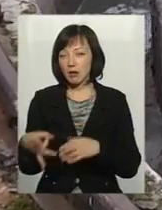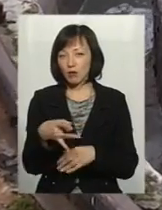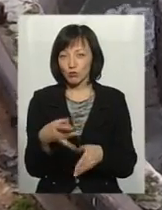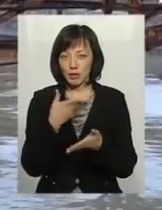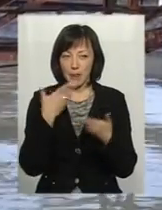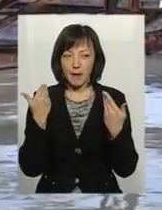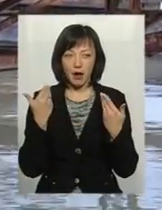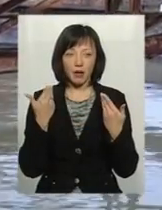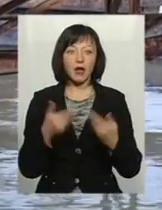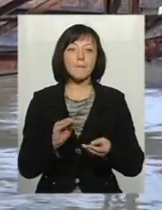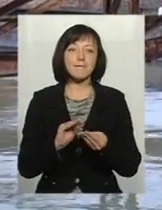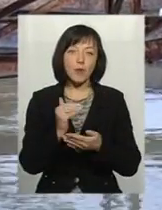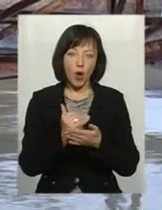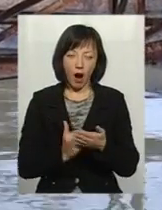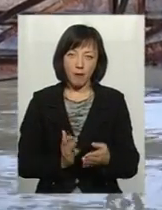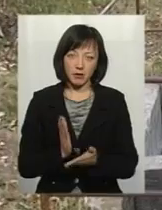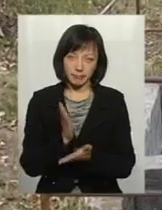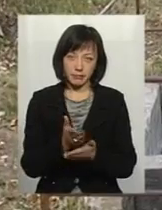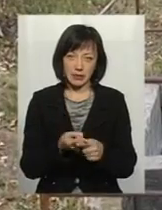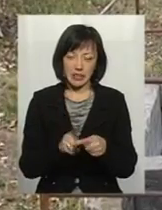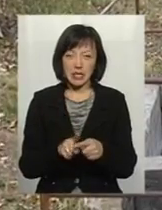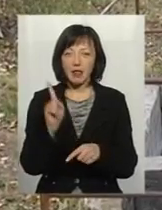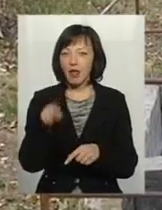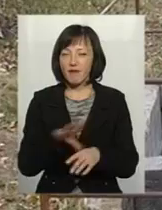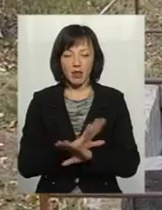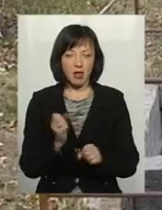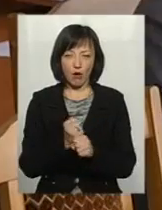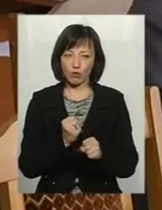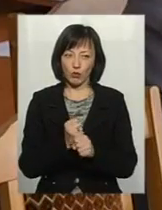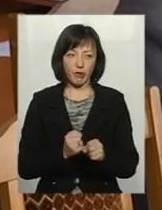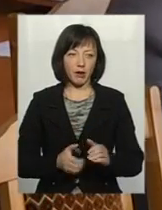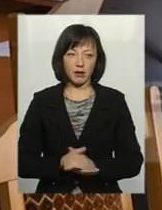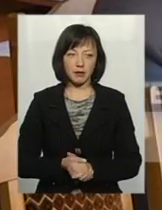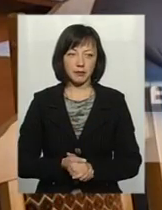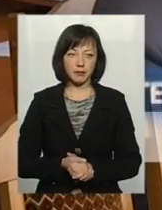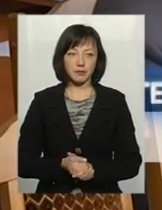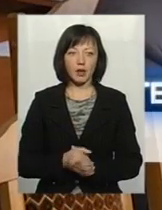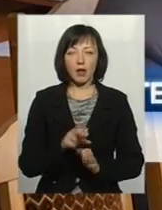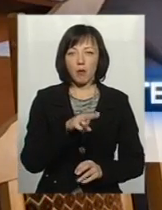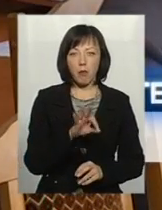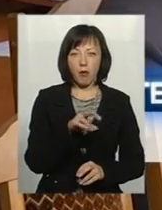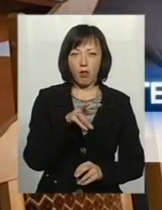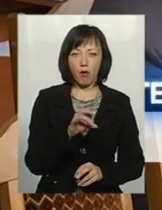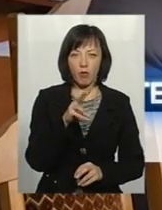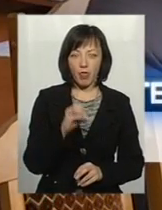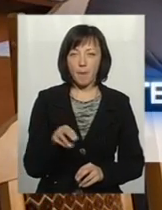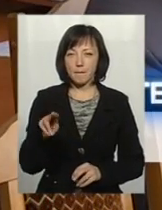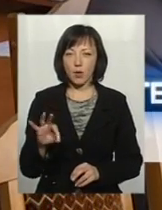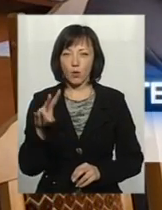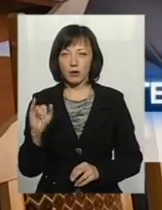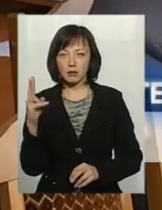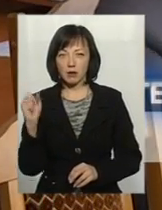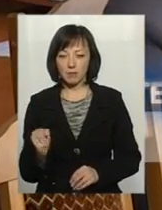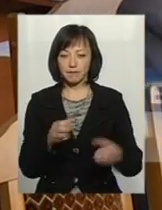немає. Тож і програм, спрямованих на це, навіть не розробляли. На Полонську громаду і на Панінківську громаду враховуючи